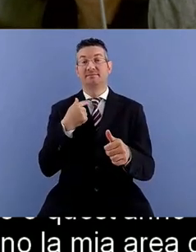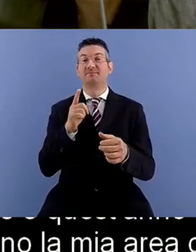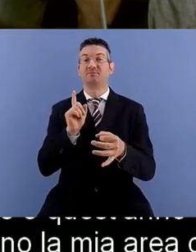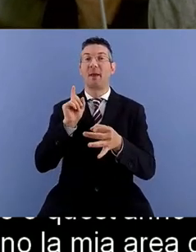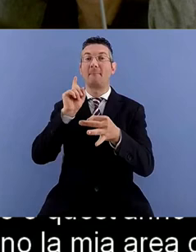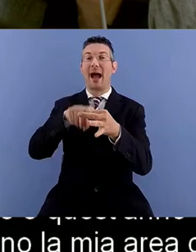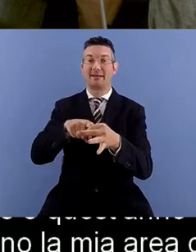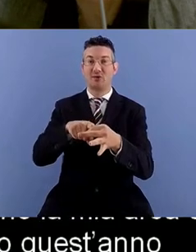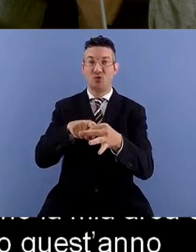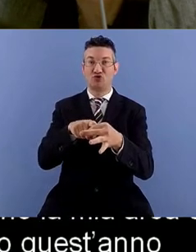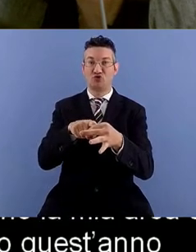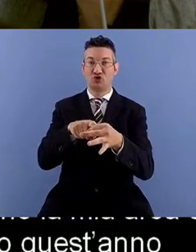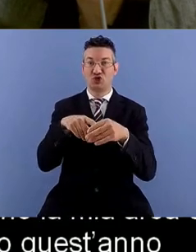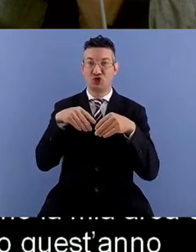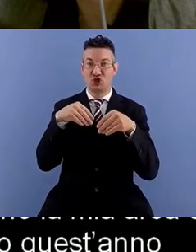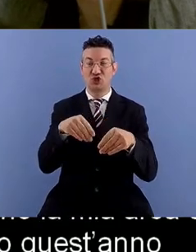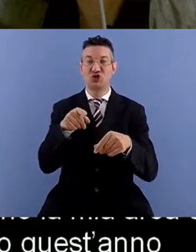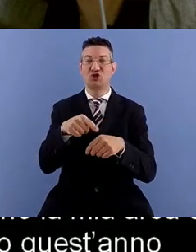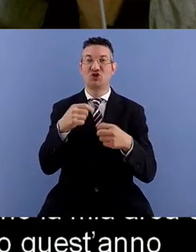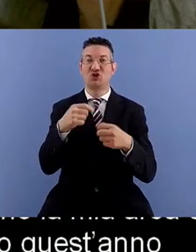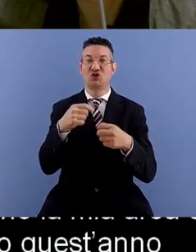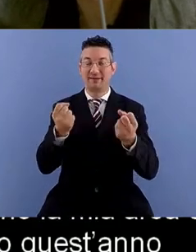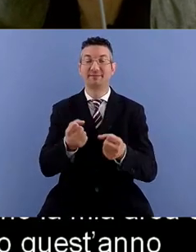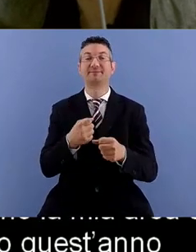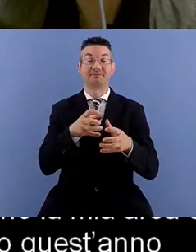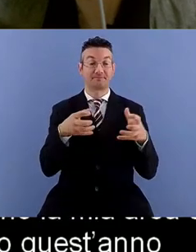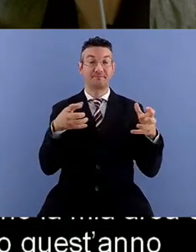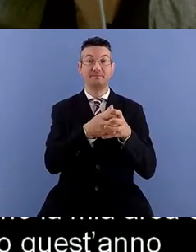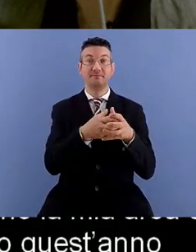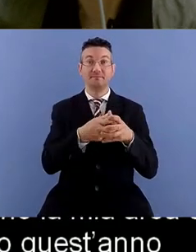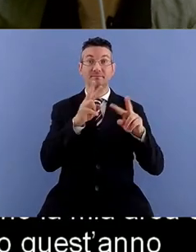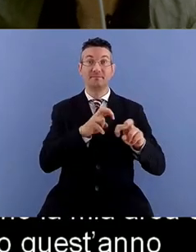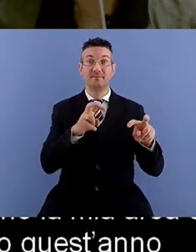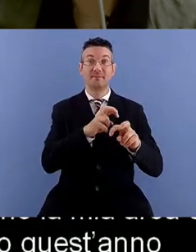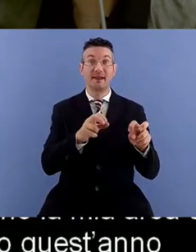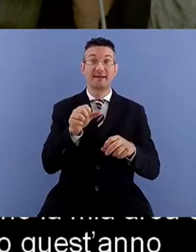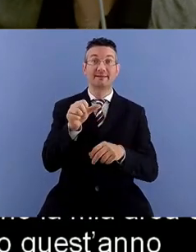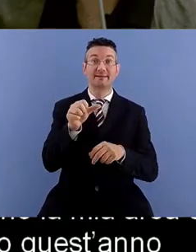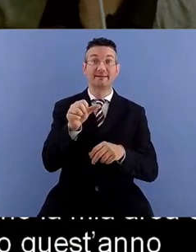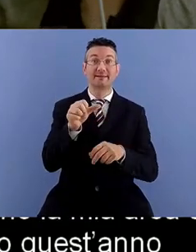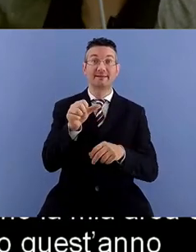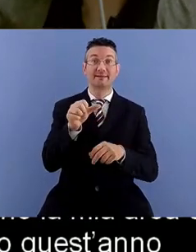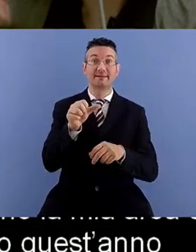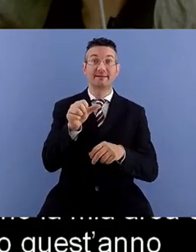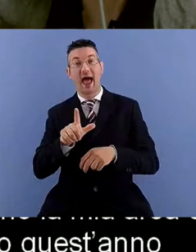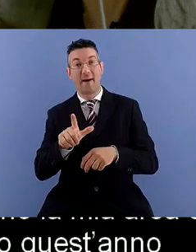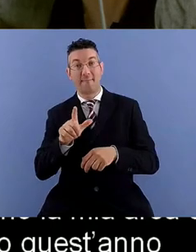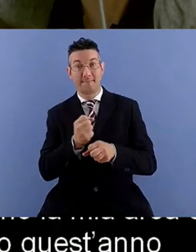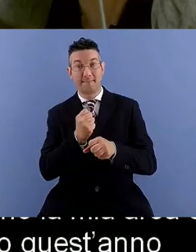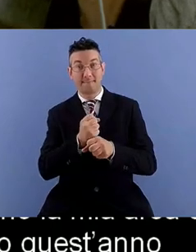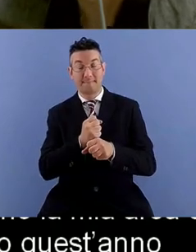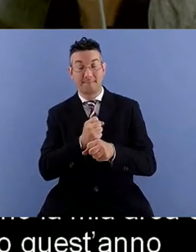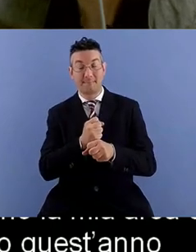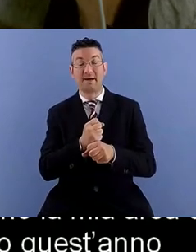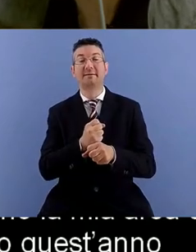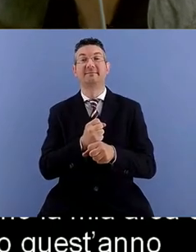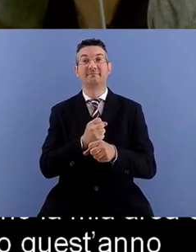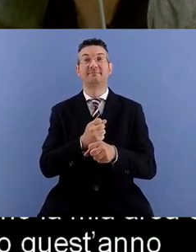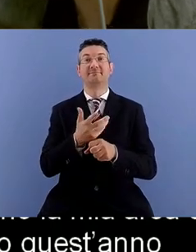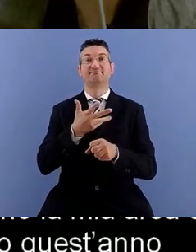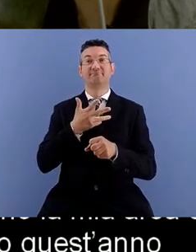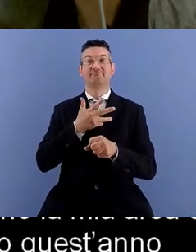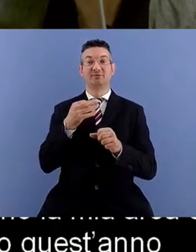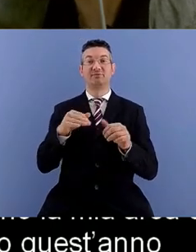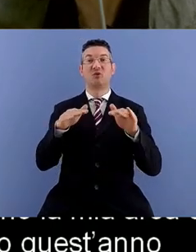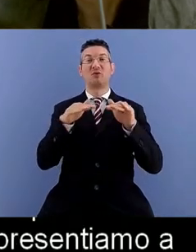e nello specifico come gruppo di ricerca SAVLAB presentiamo proprio a questo piano in fondo al corridoio la mostra